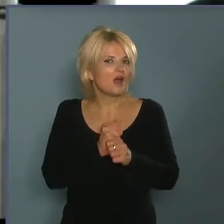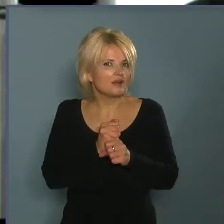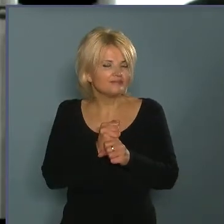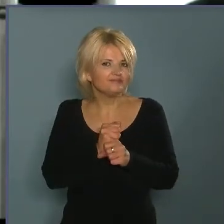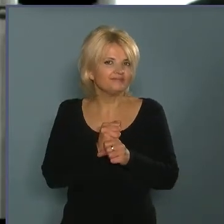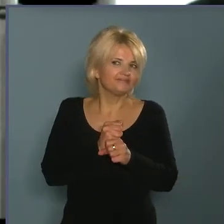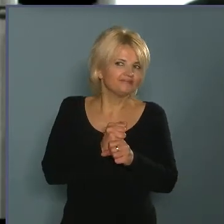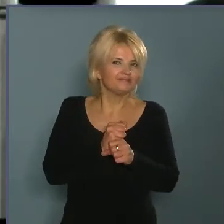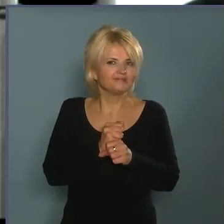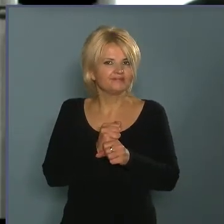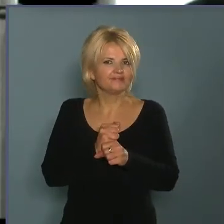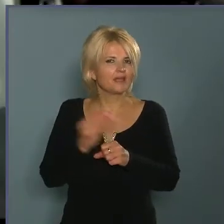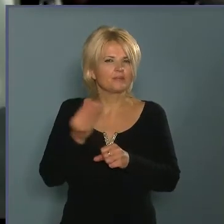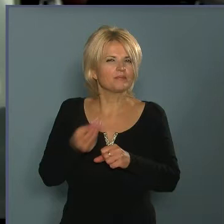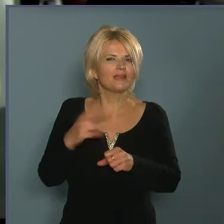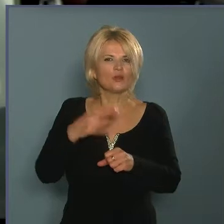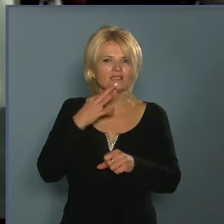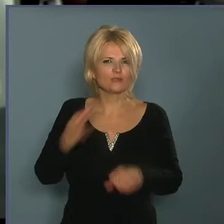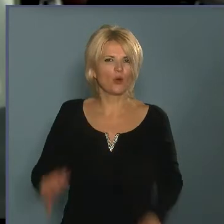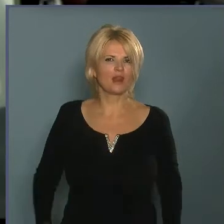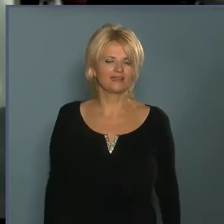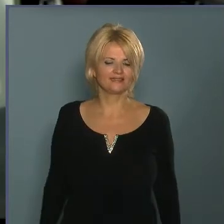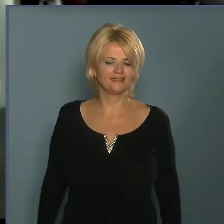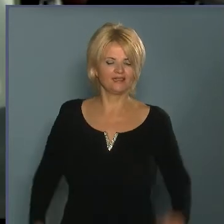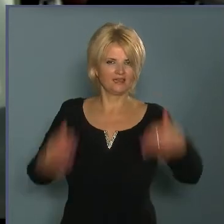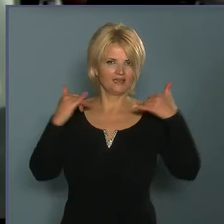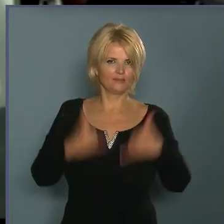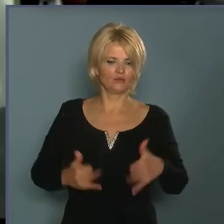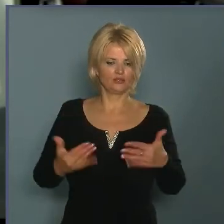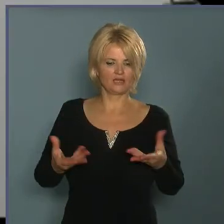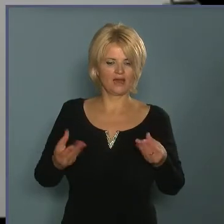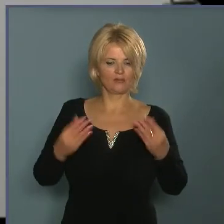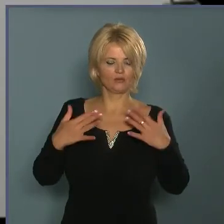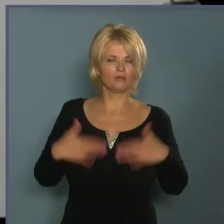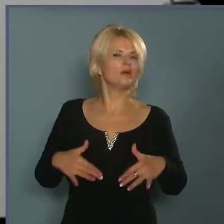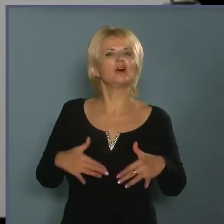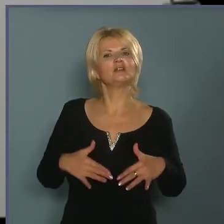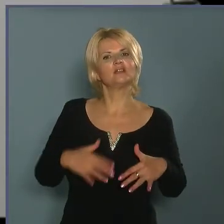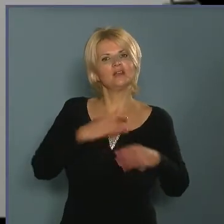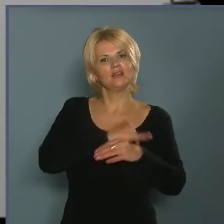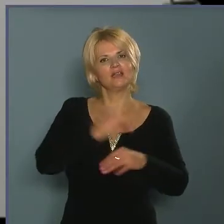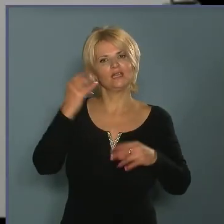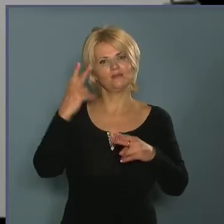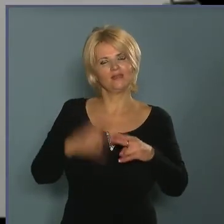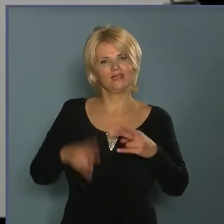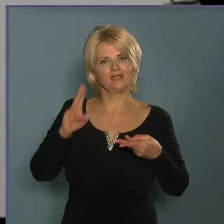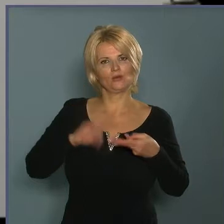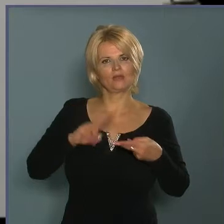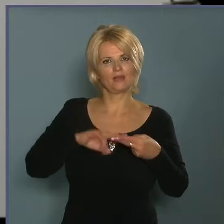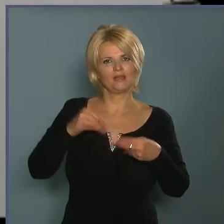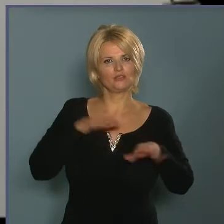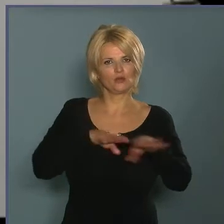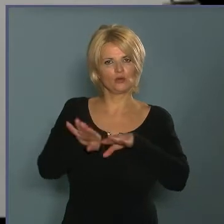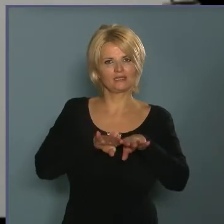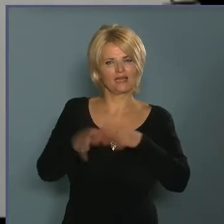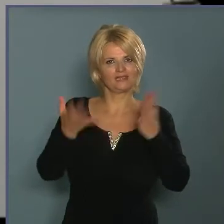döntően miről szól? Jelenlegi állapotunkban mindenféleképpen az évvégű ünnepekre, illetve a közlekedési